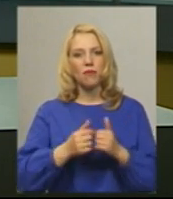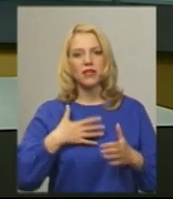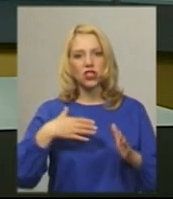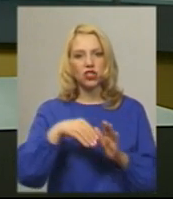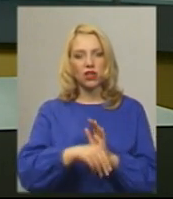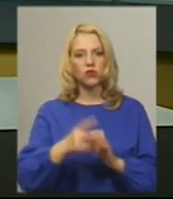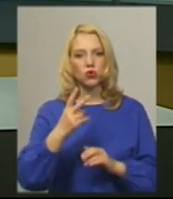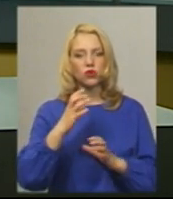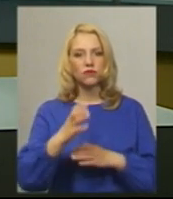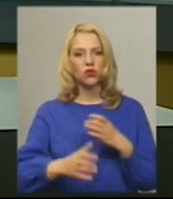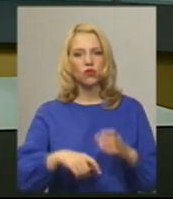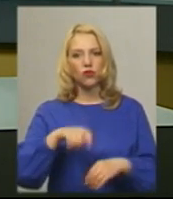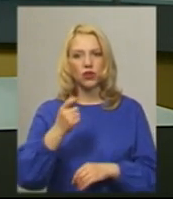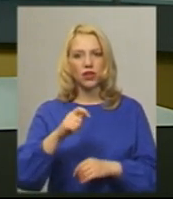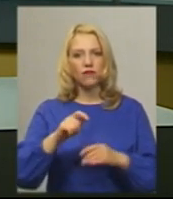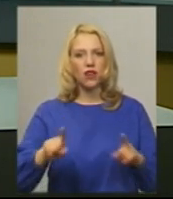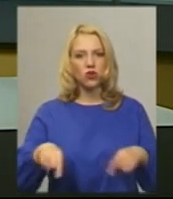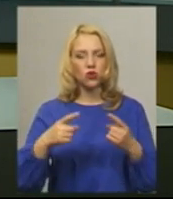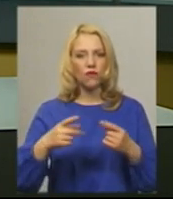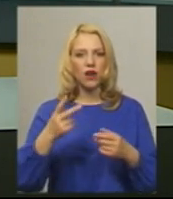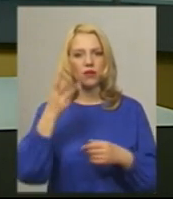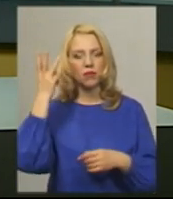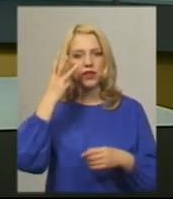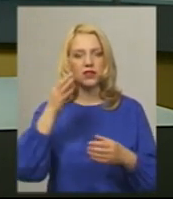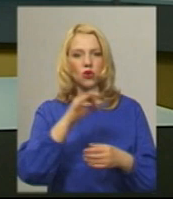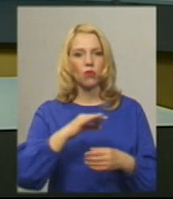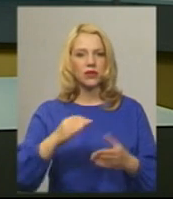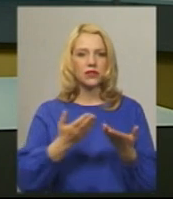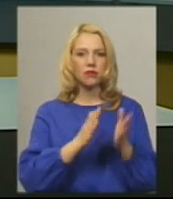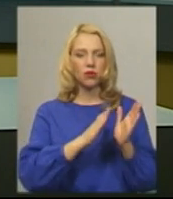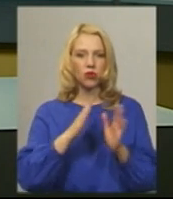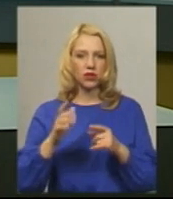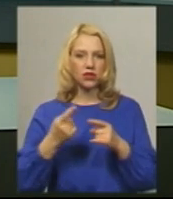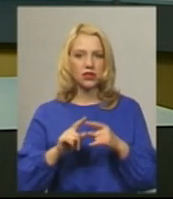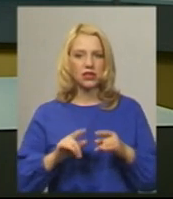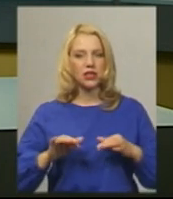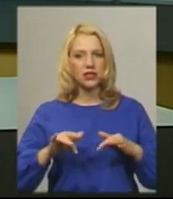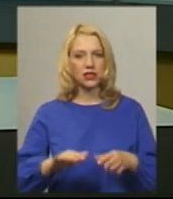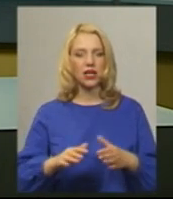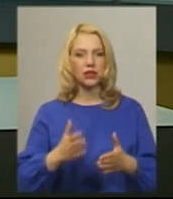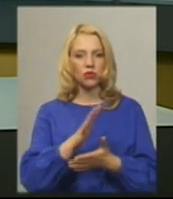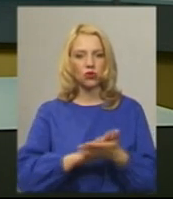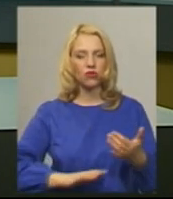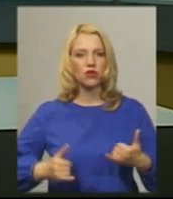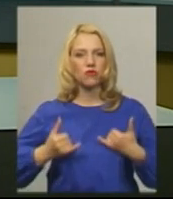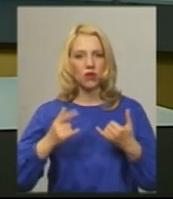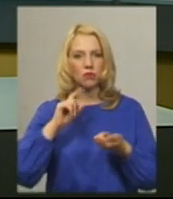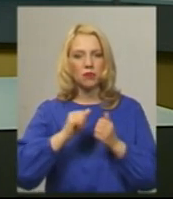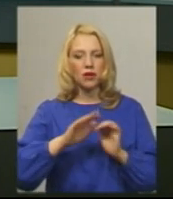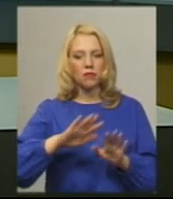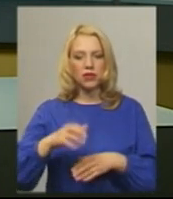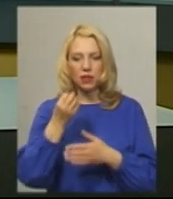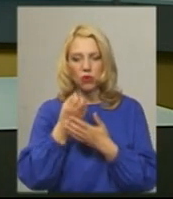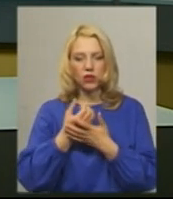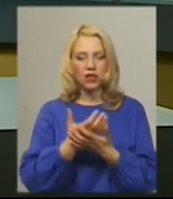світової війни влаштували у Хмельницькій обласній універсальній науковій бібліотеці. Цей захист став продовженням вшанування пам'яті після покладання